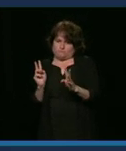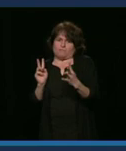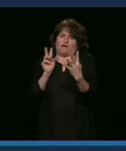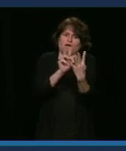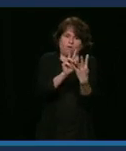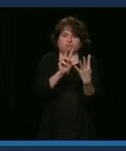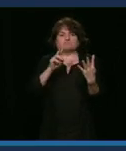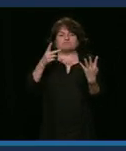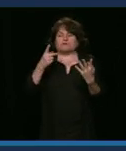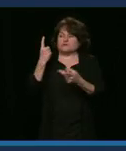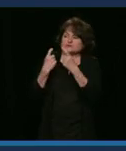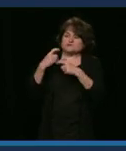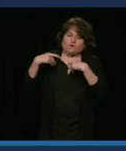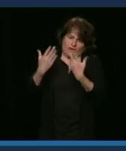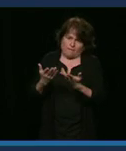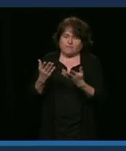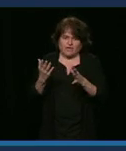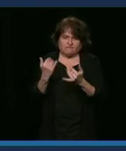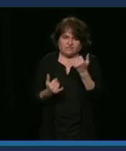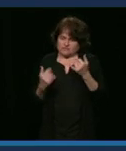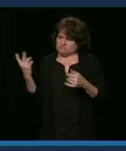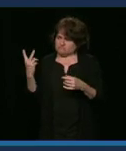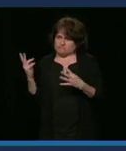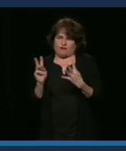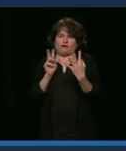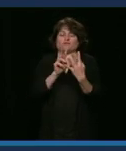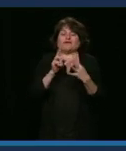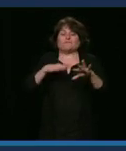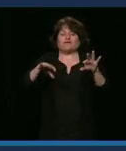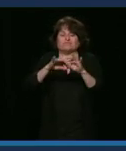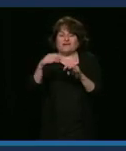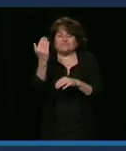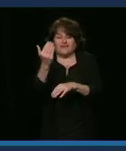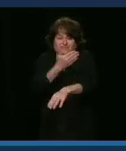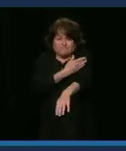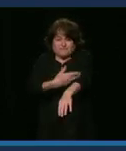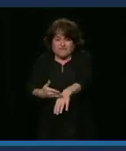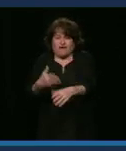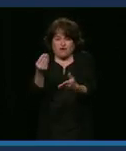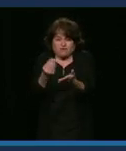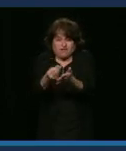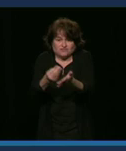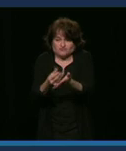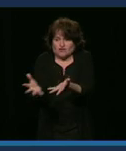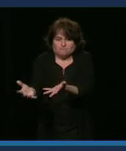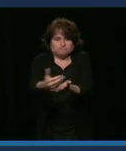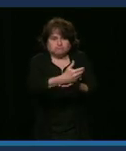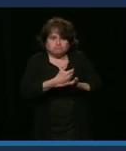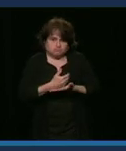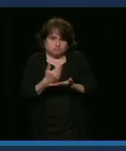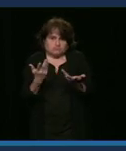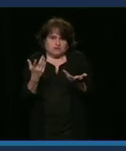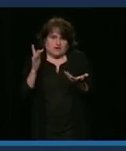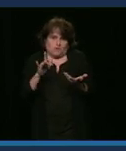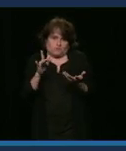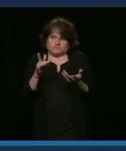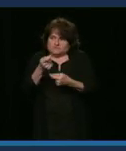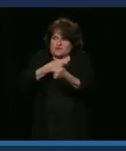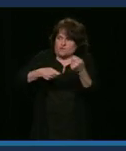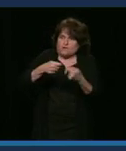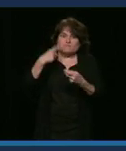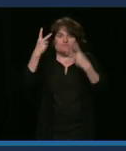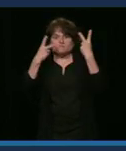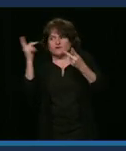millions de dollars de retombées économiques. Donc je vais répéter ma question. Je sens qu'il y a un effort qui se fait. Je vous remercie. Mais ils veulent des